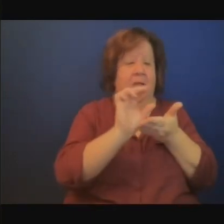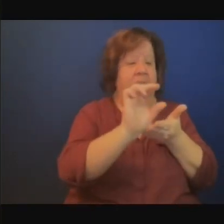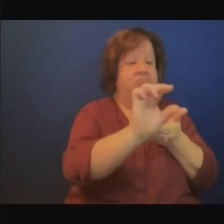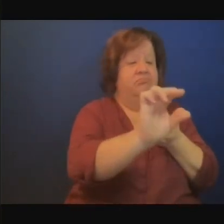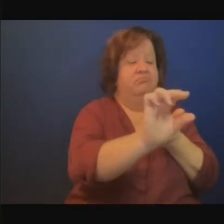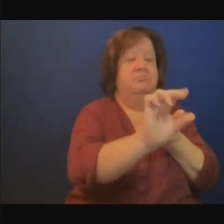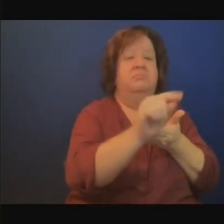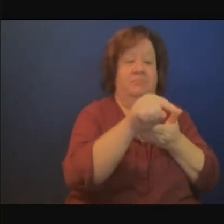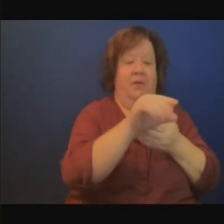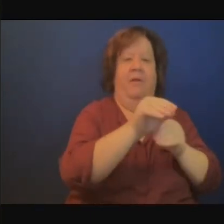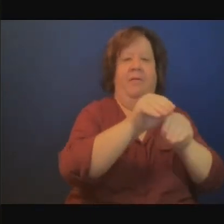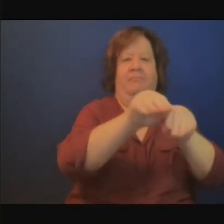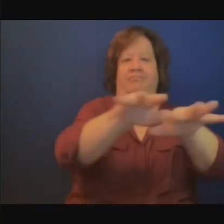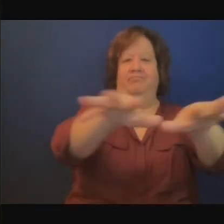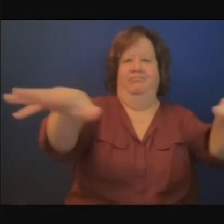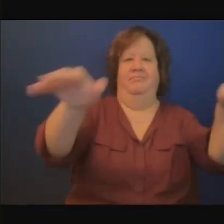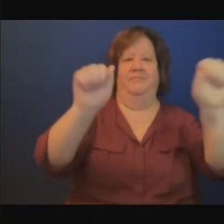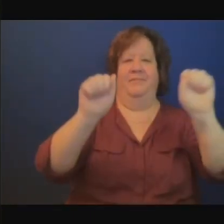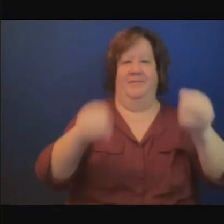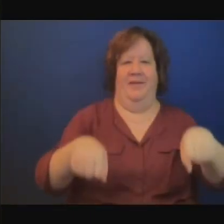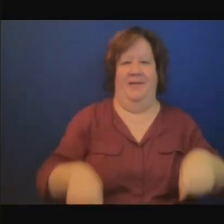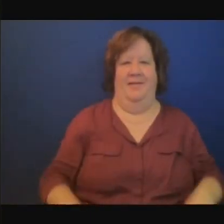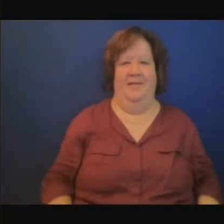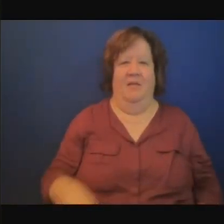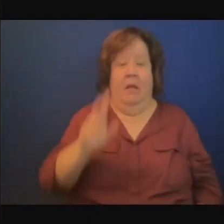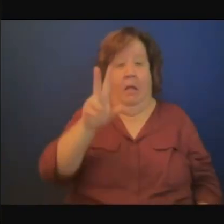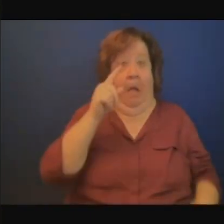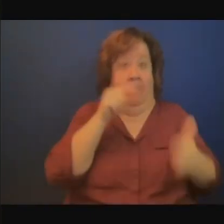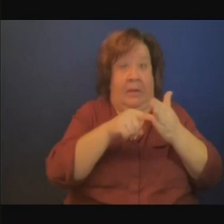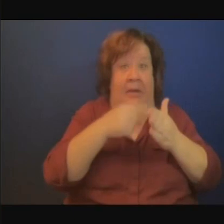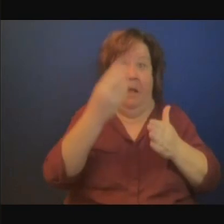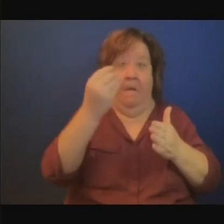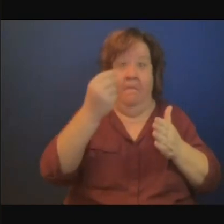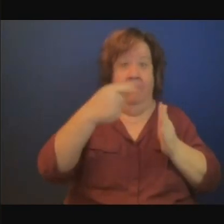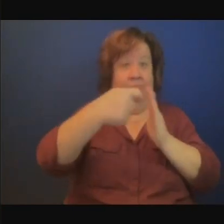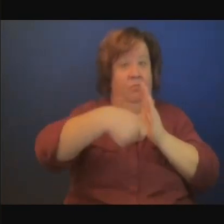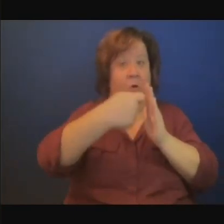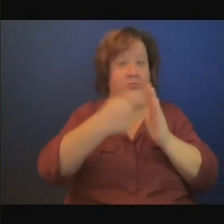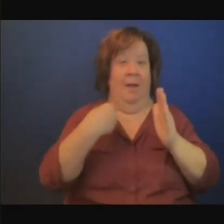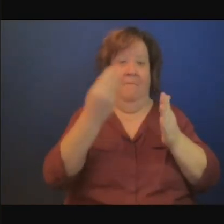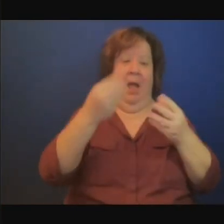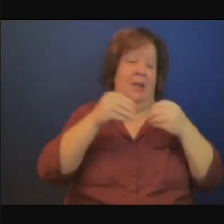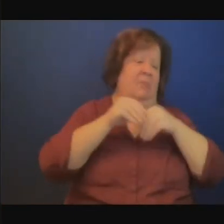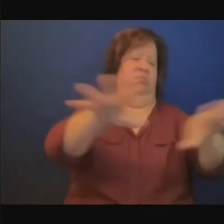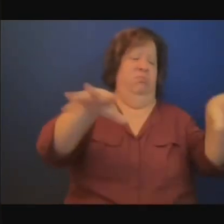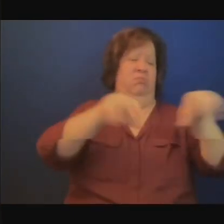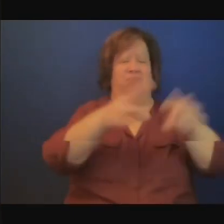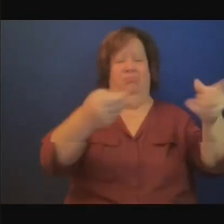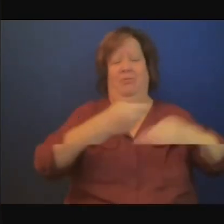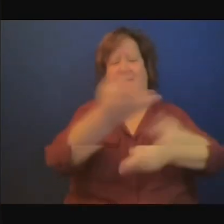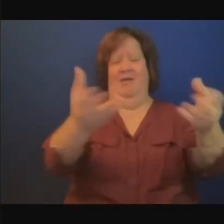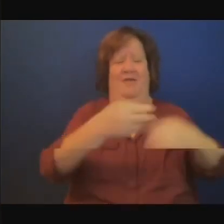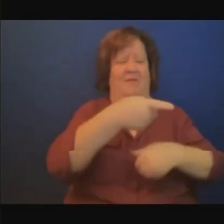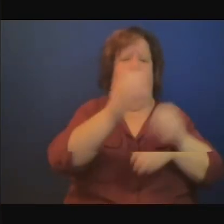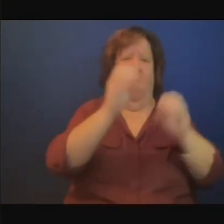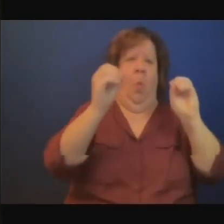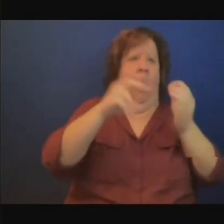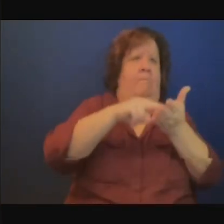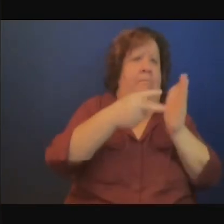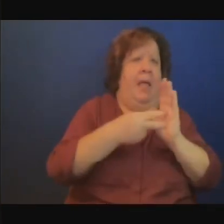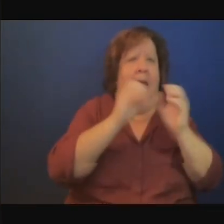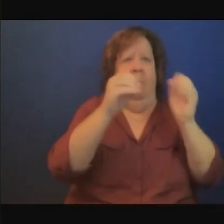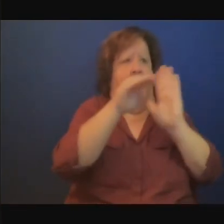on ne dit pas qu'il faut donner de l'argent à des projets qui ne vont nulle part non mais il faut une certaine souplesse il faut une écoute de l